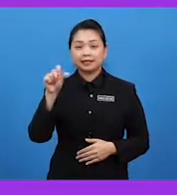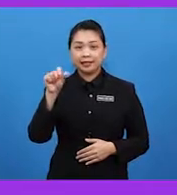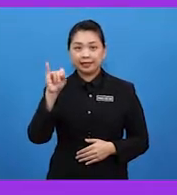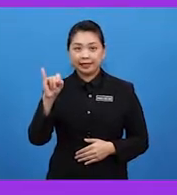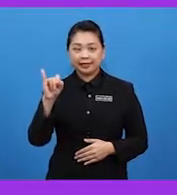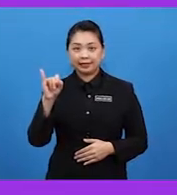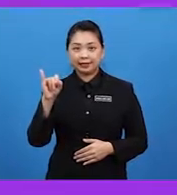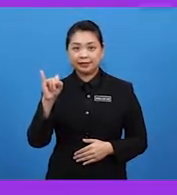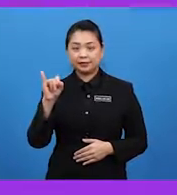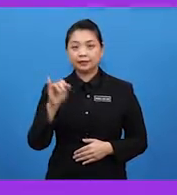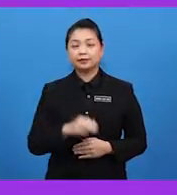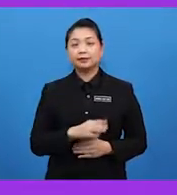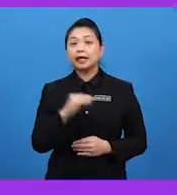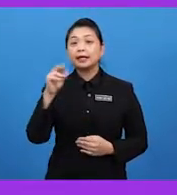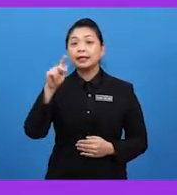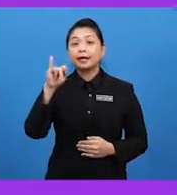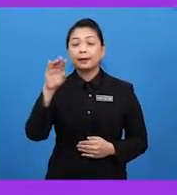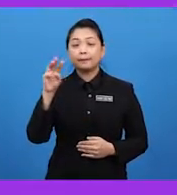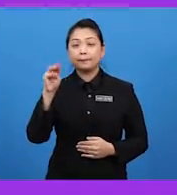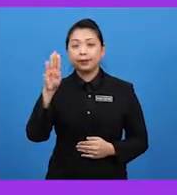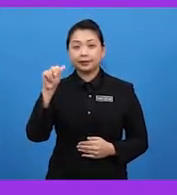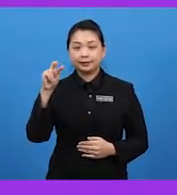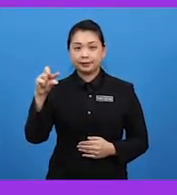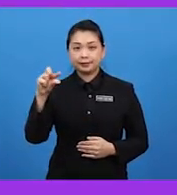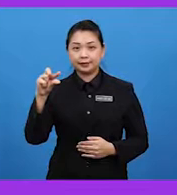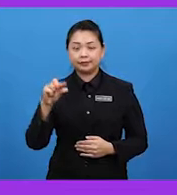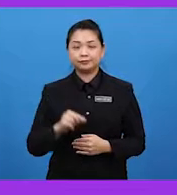bunga kiambang dan hidrilia.